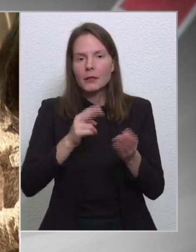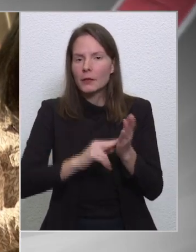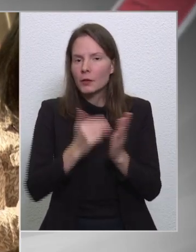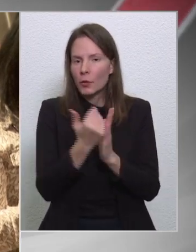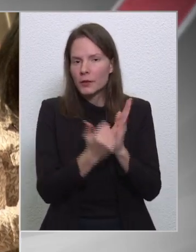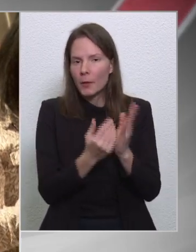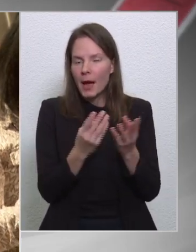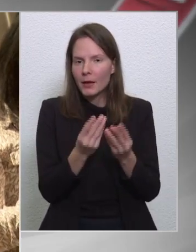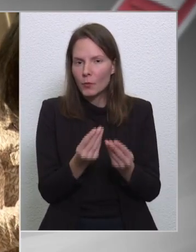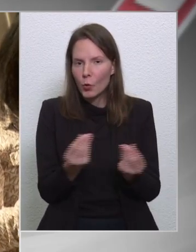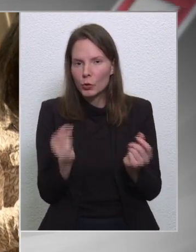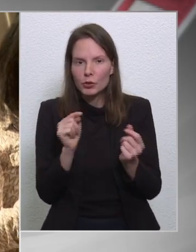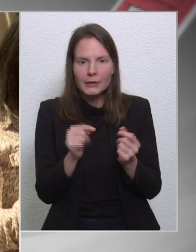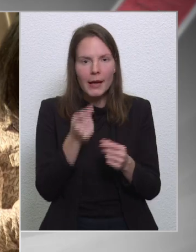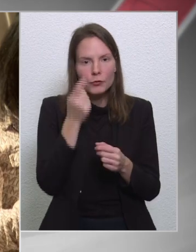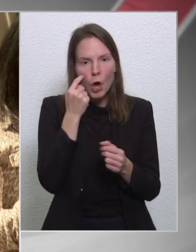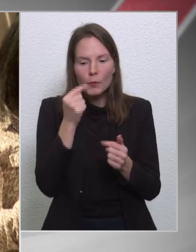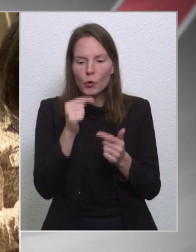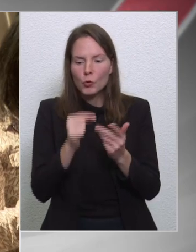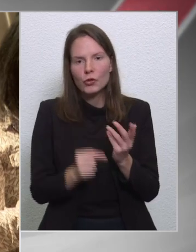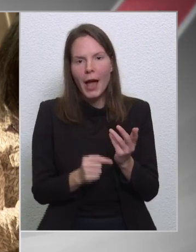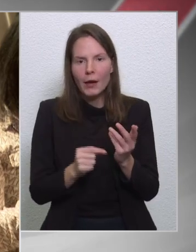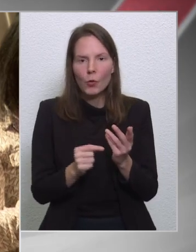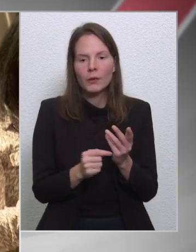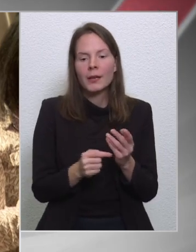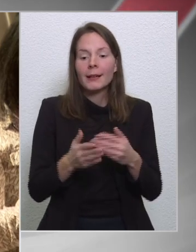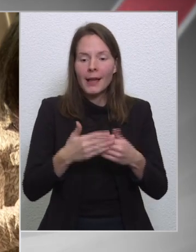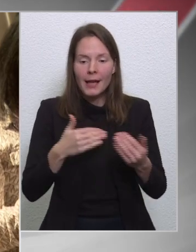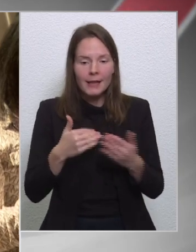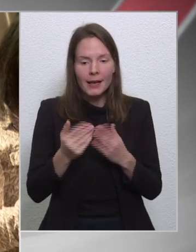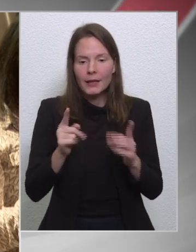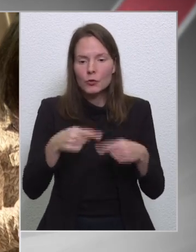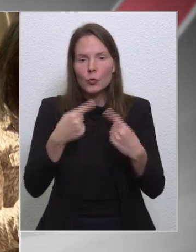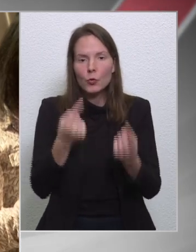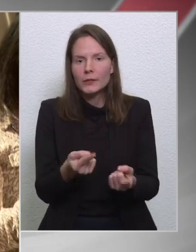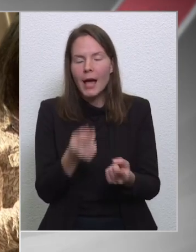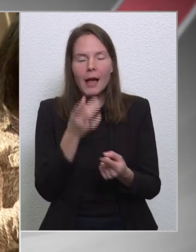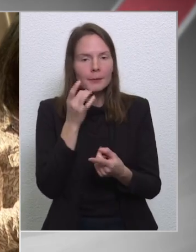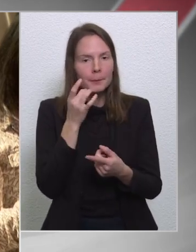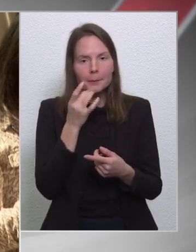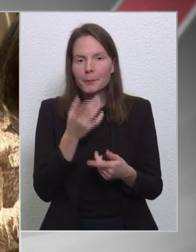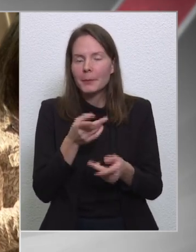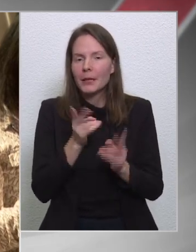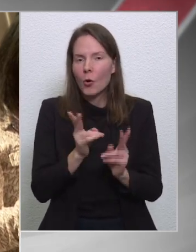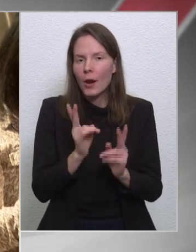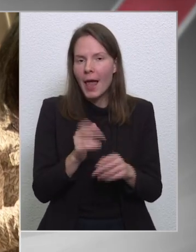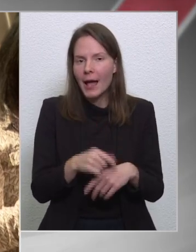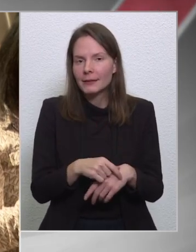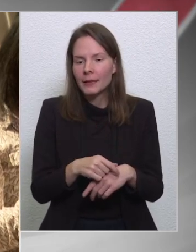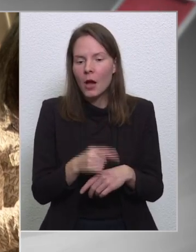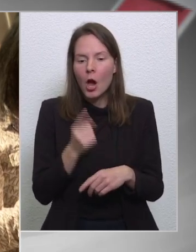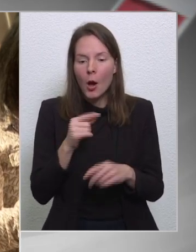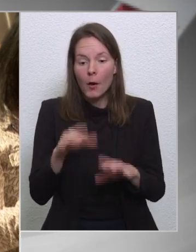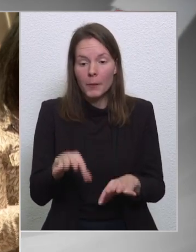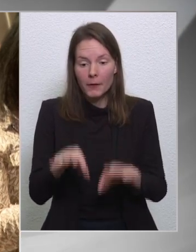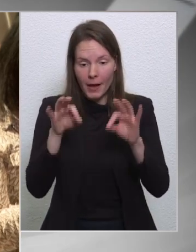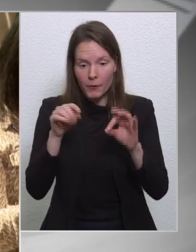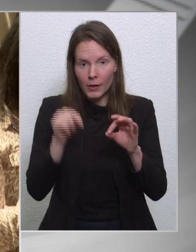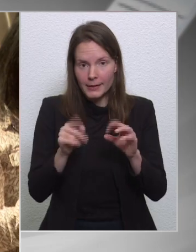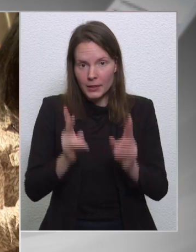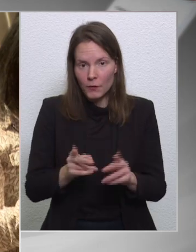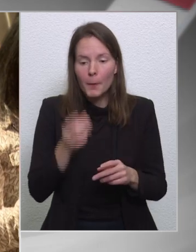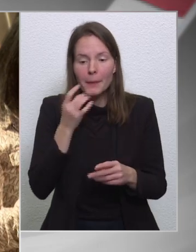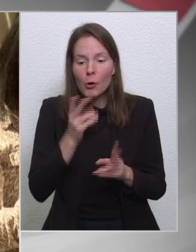apróságoknak a kezelése után, mikor lehet a felfüggesztést feloldani?